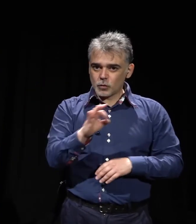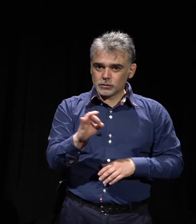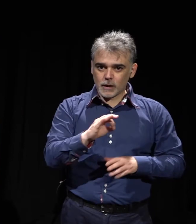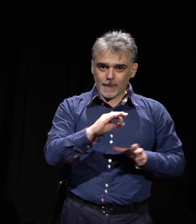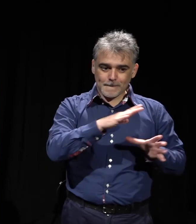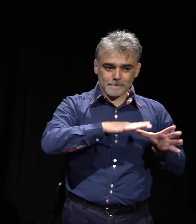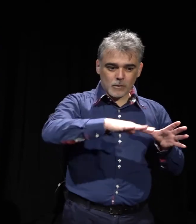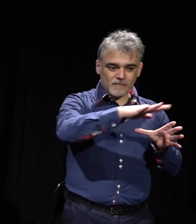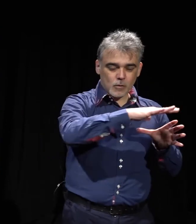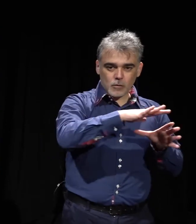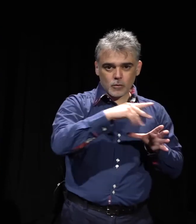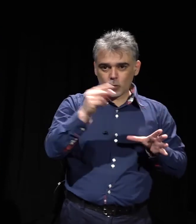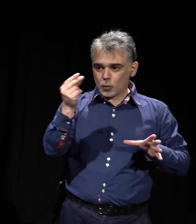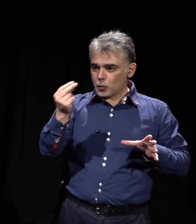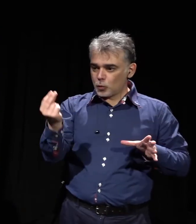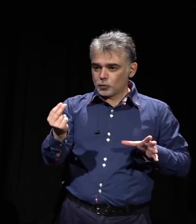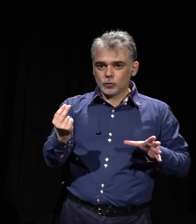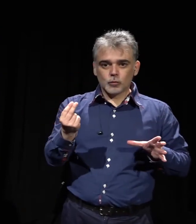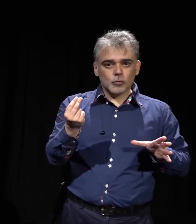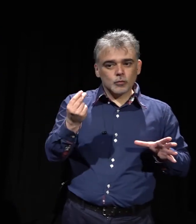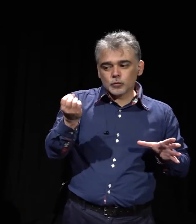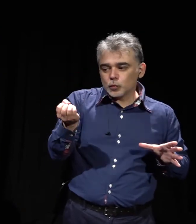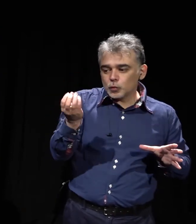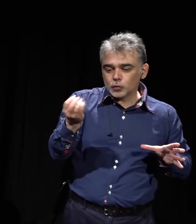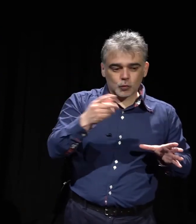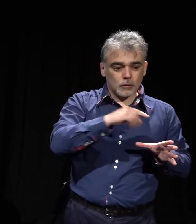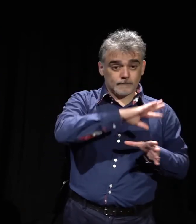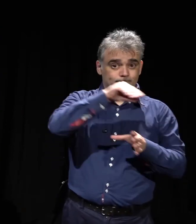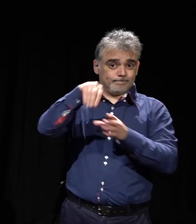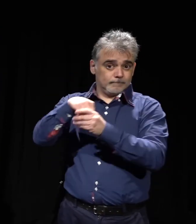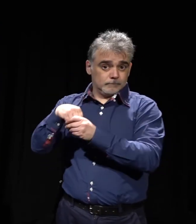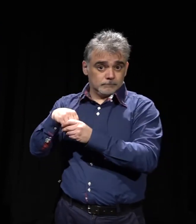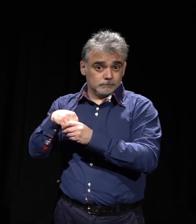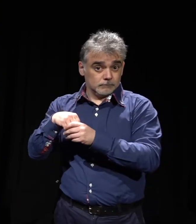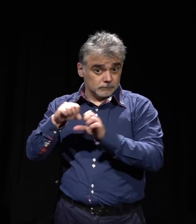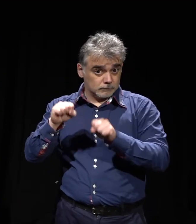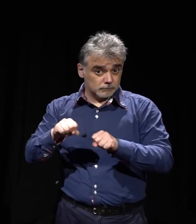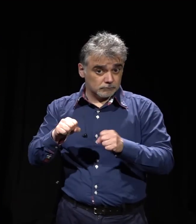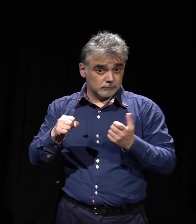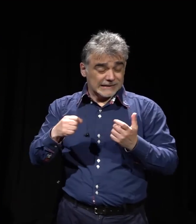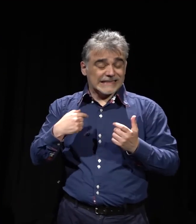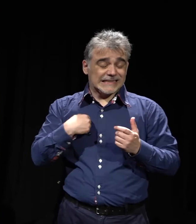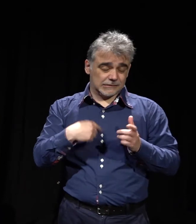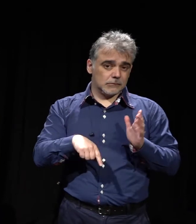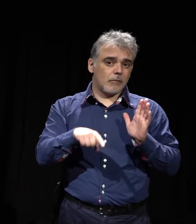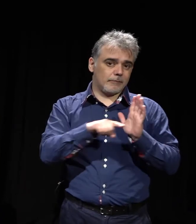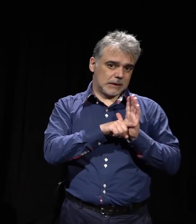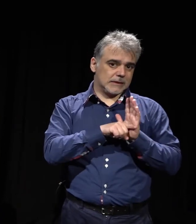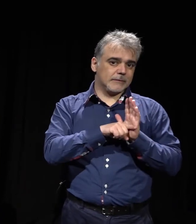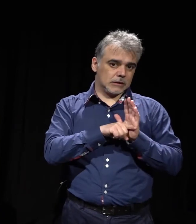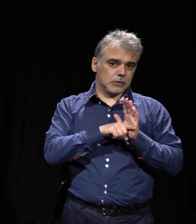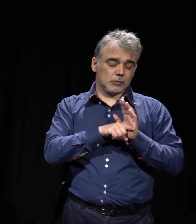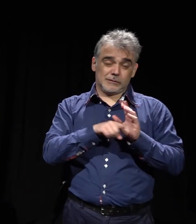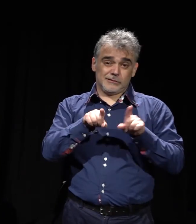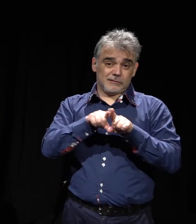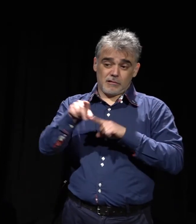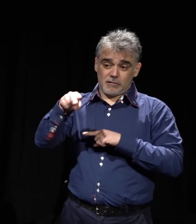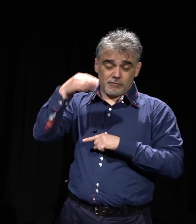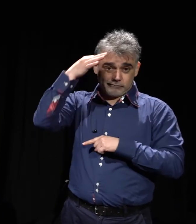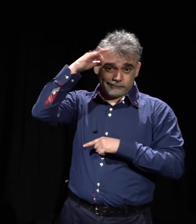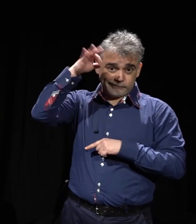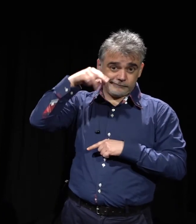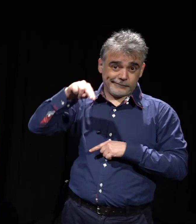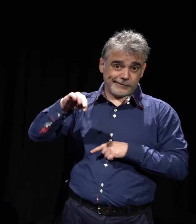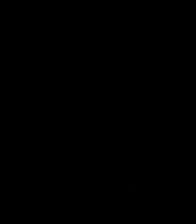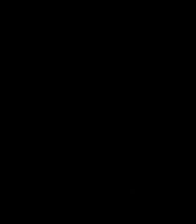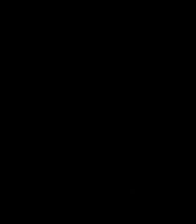then when I hear that, I agree with Nela, I think we're going to be here in 40 years' time. Because certainly in the UK, we were here 40 years ago, having